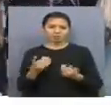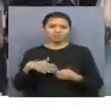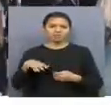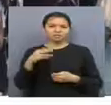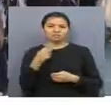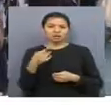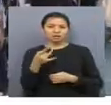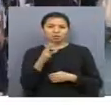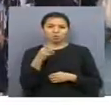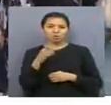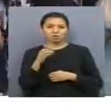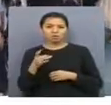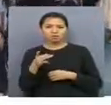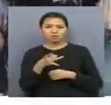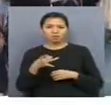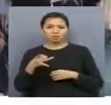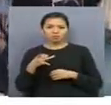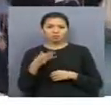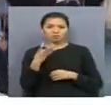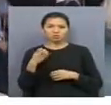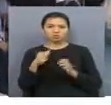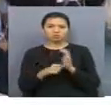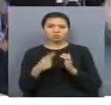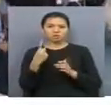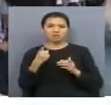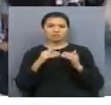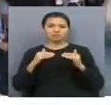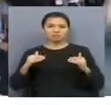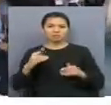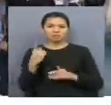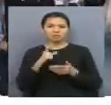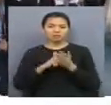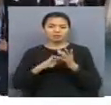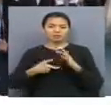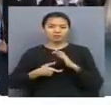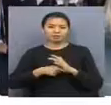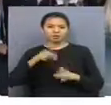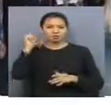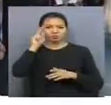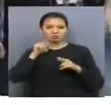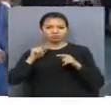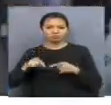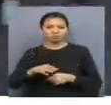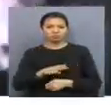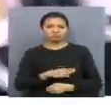ғарасты ғойанды ауылында 461 бүлдіршін бірінші сыныптың табалдырығын аттады.